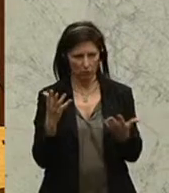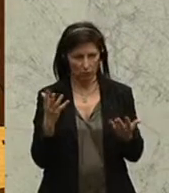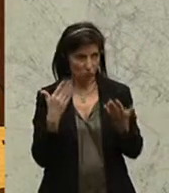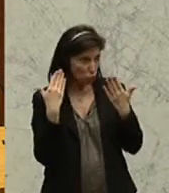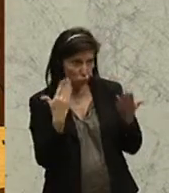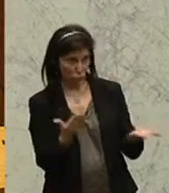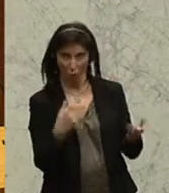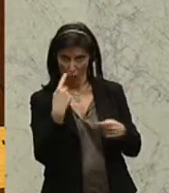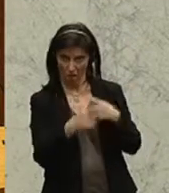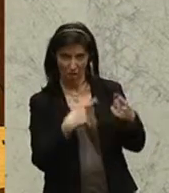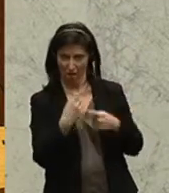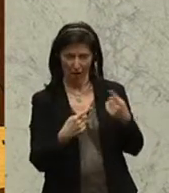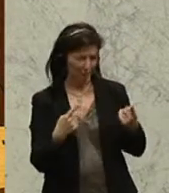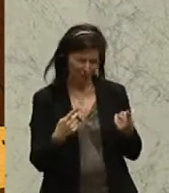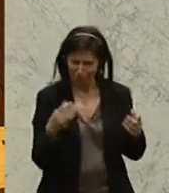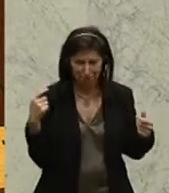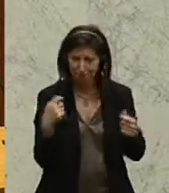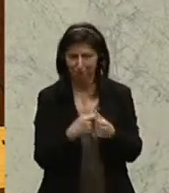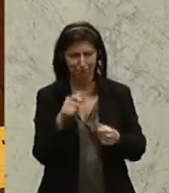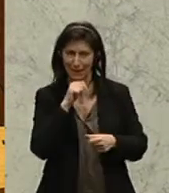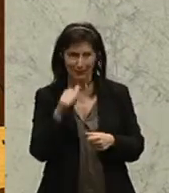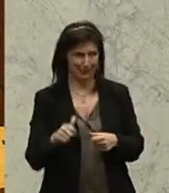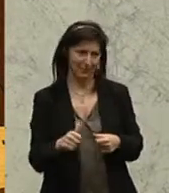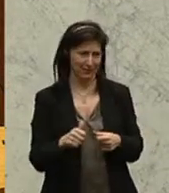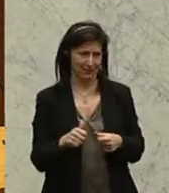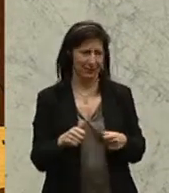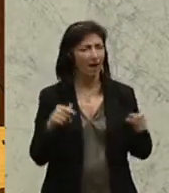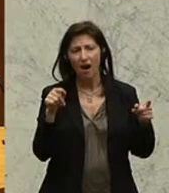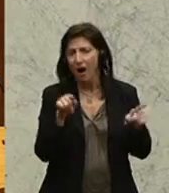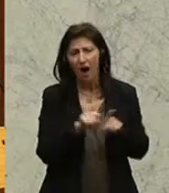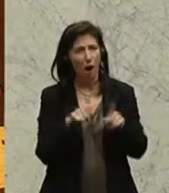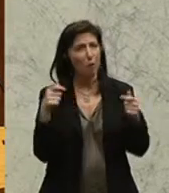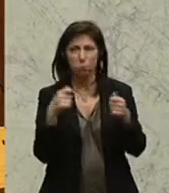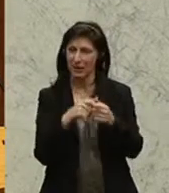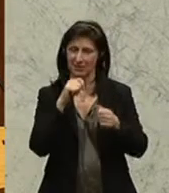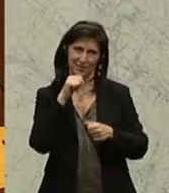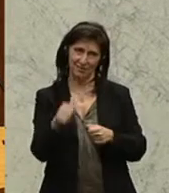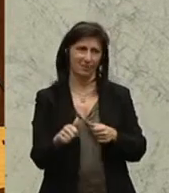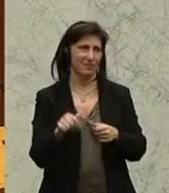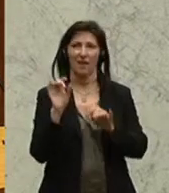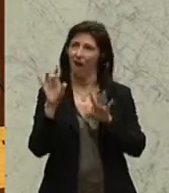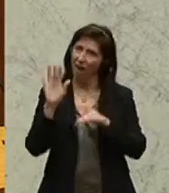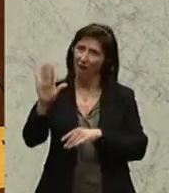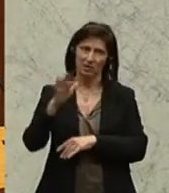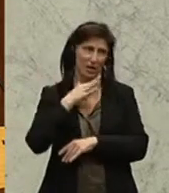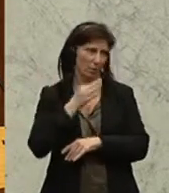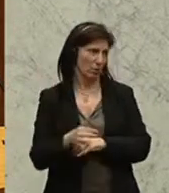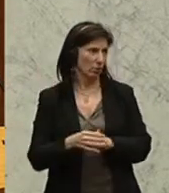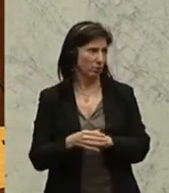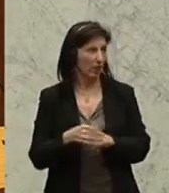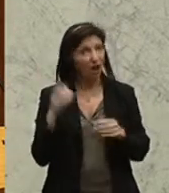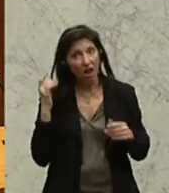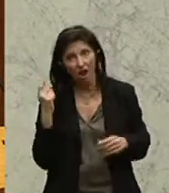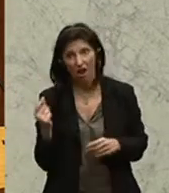vernünftig. Die ist nicht zeitgemäß. Und sie entspricht nicht den Bedürfnissen, die Lehrerinnen und Lehrer, die auch die